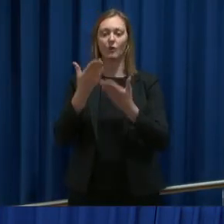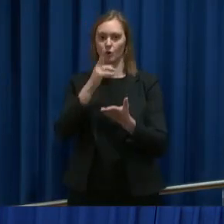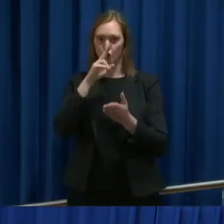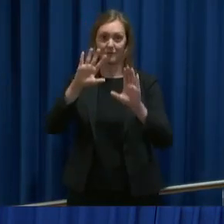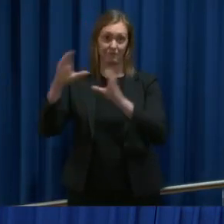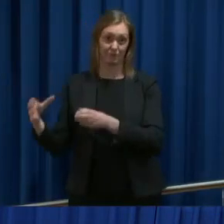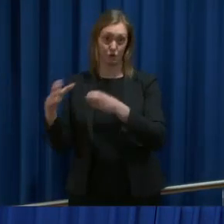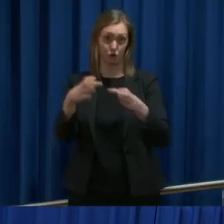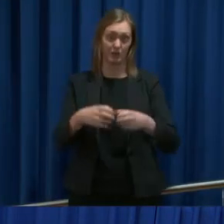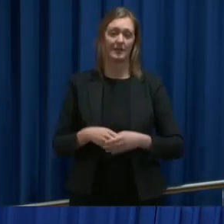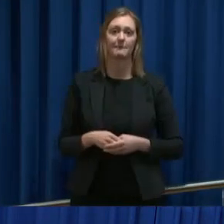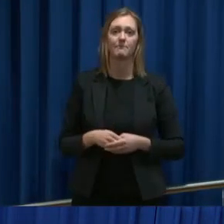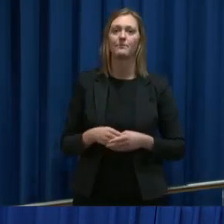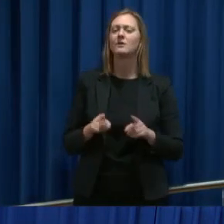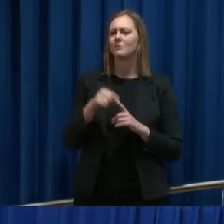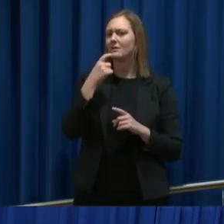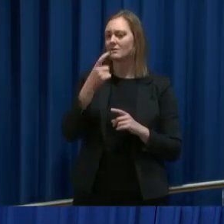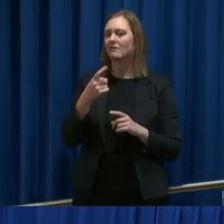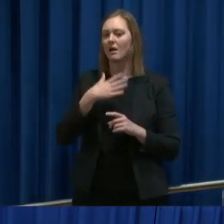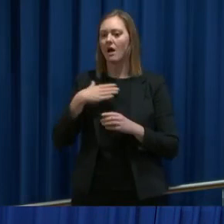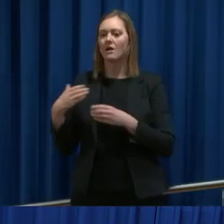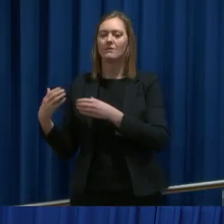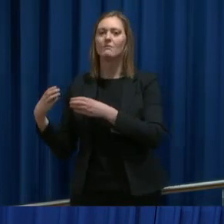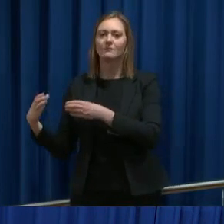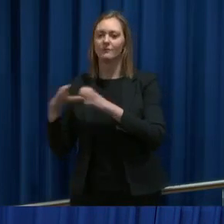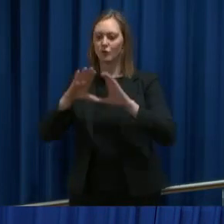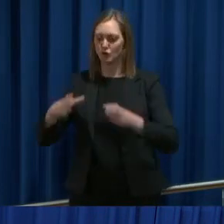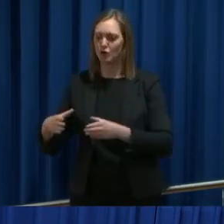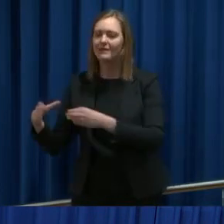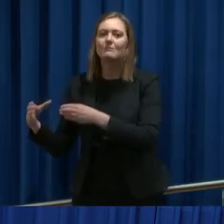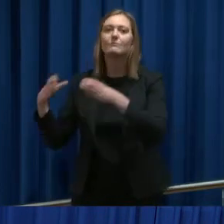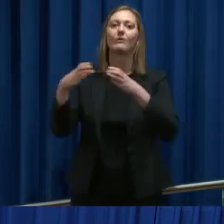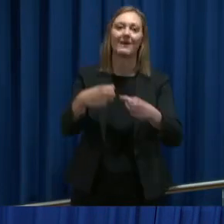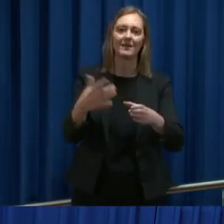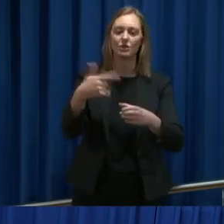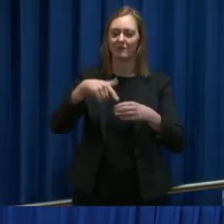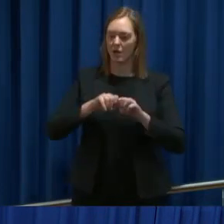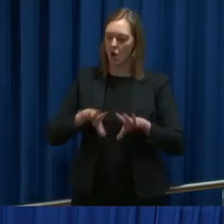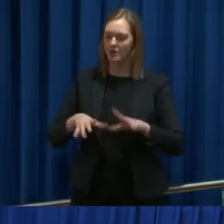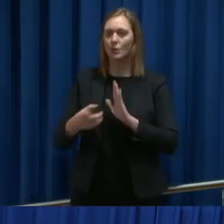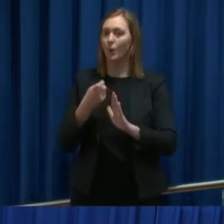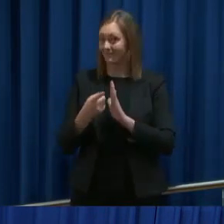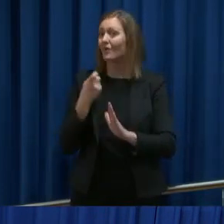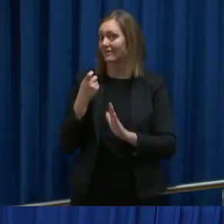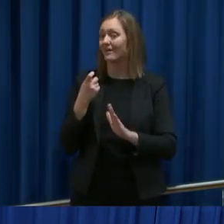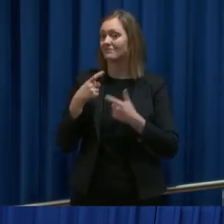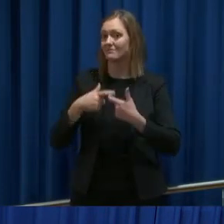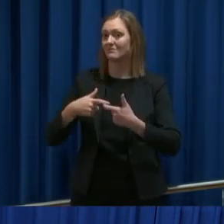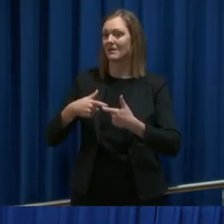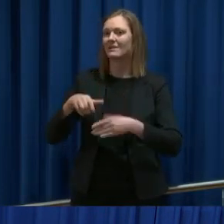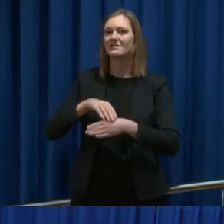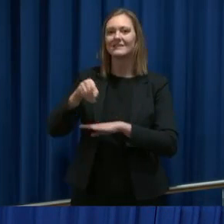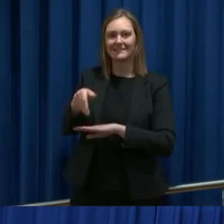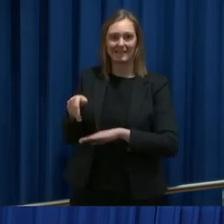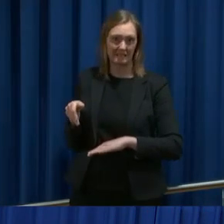sa, forsyninger på vei som følger av at vi har løst utfordringen nå på grensen av Sverige.